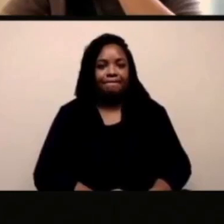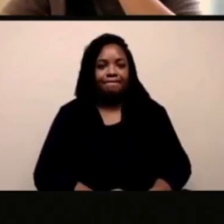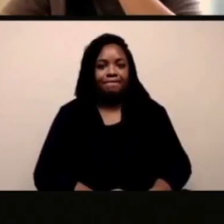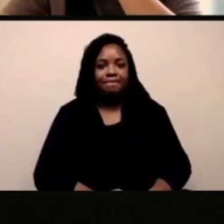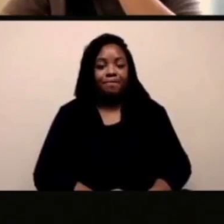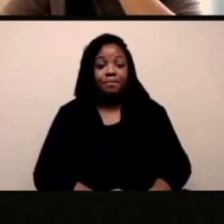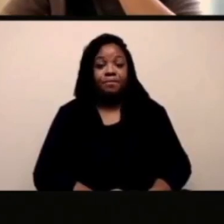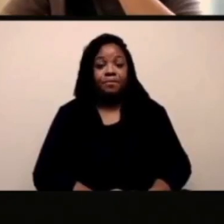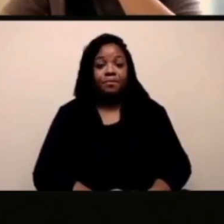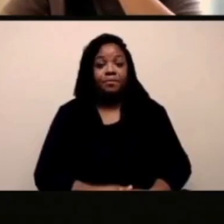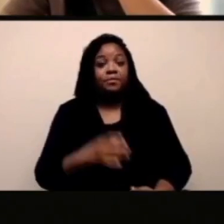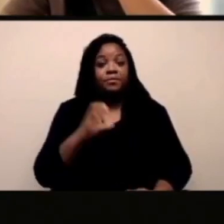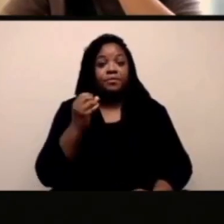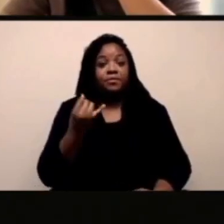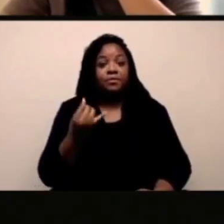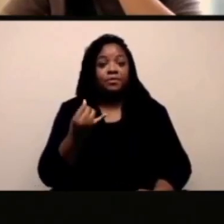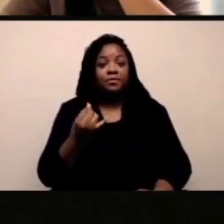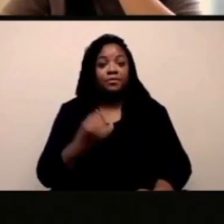come esempio